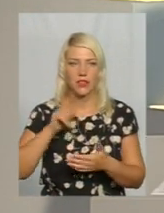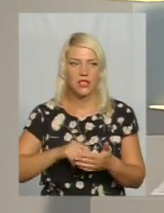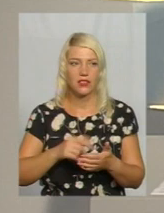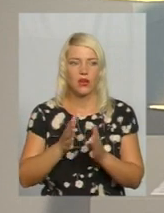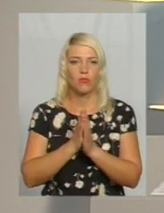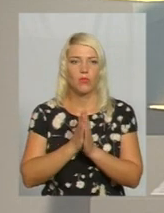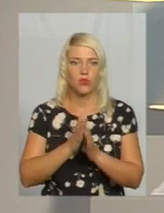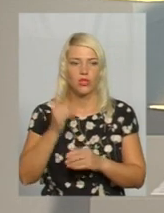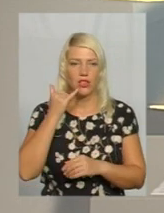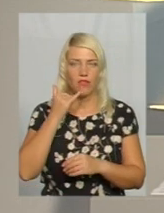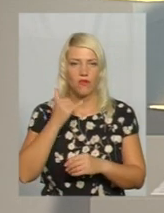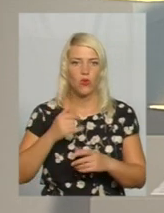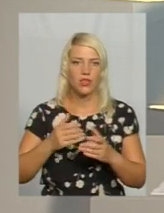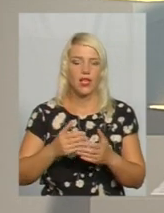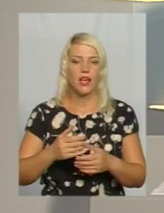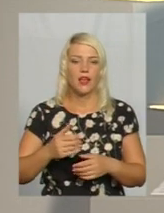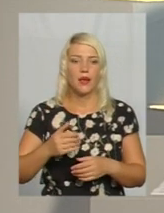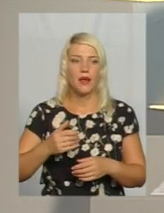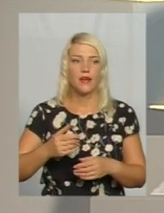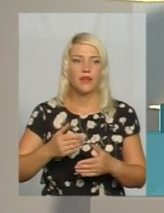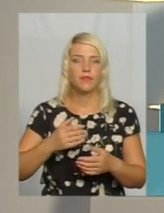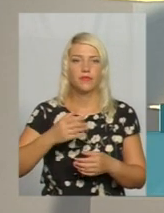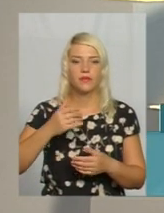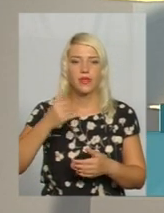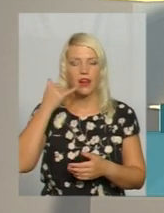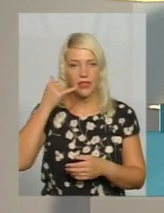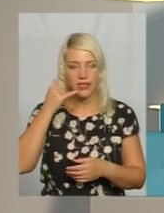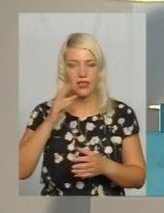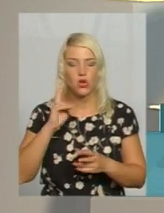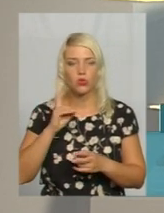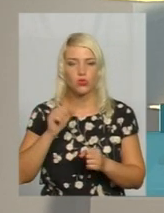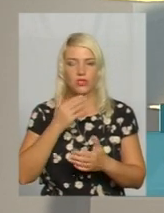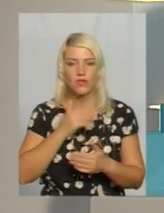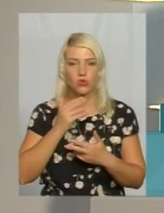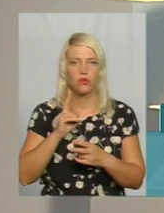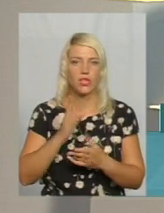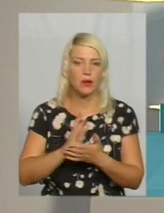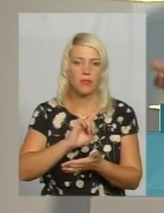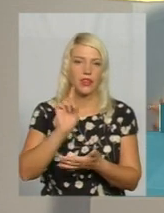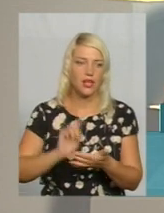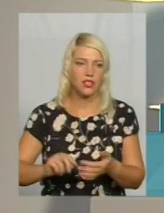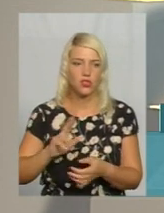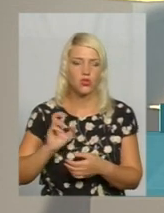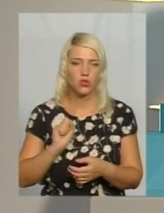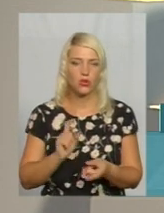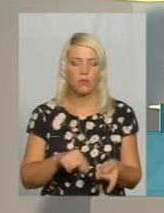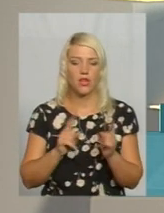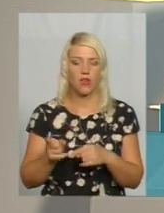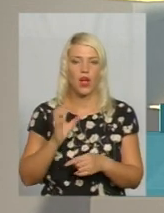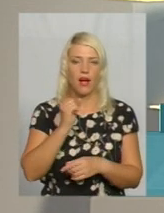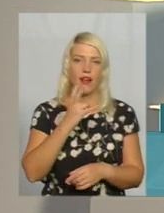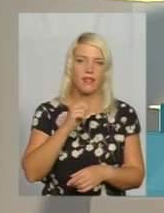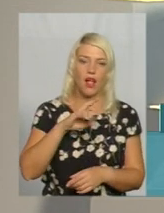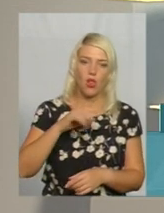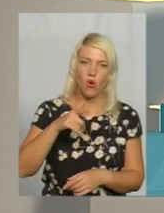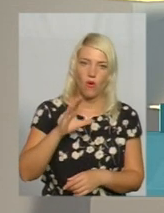вивести телефон гарячої лінії, на який можуть звернутися всі, в кого залишились питання щодо переходу від аналога